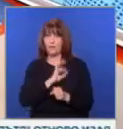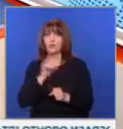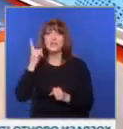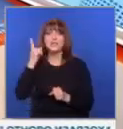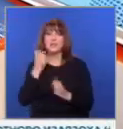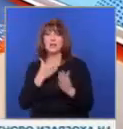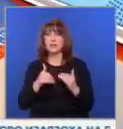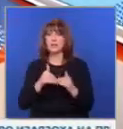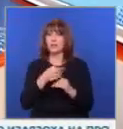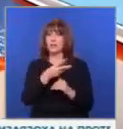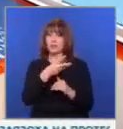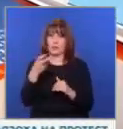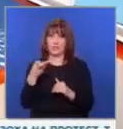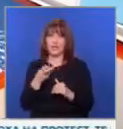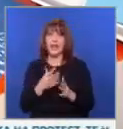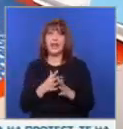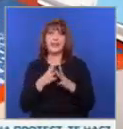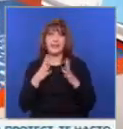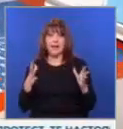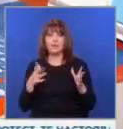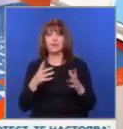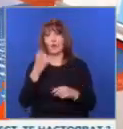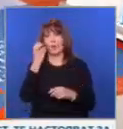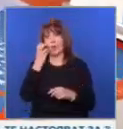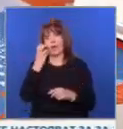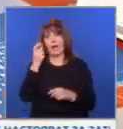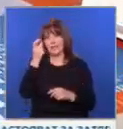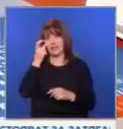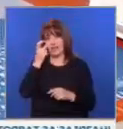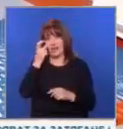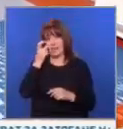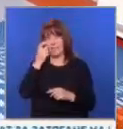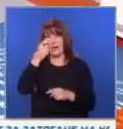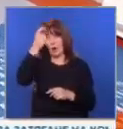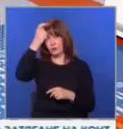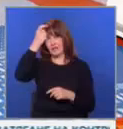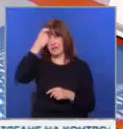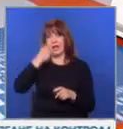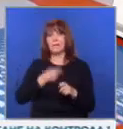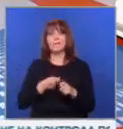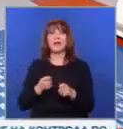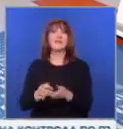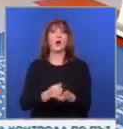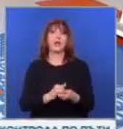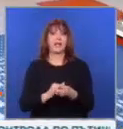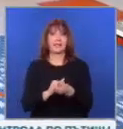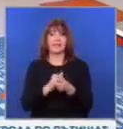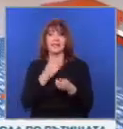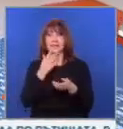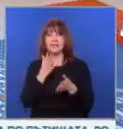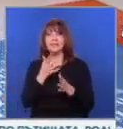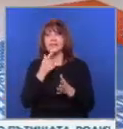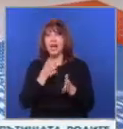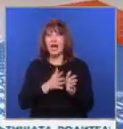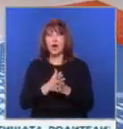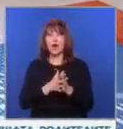сигнали са повече от 300. Най-много за областите Бургас и Варна. От МВР е създадена организация за съдействие на